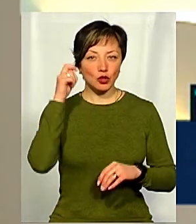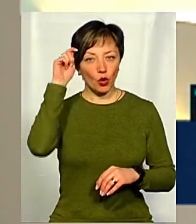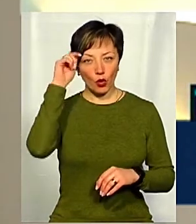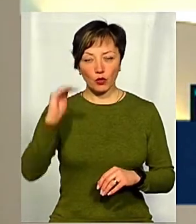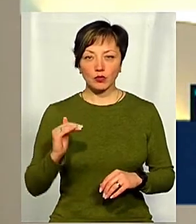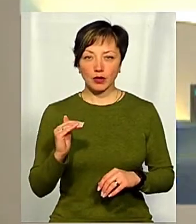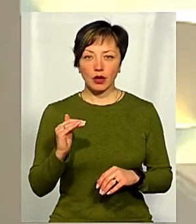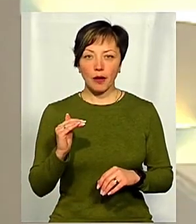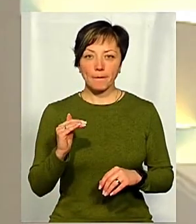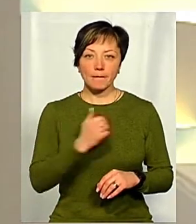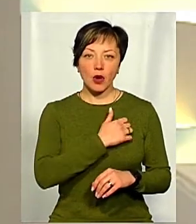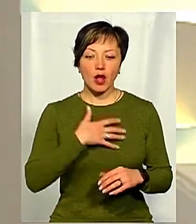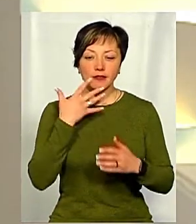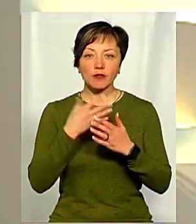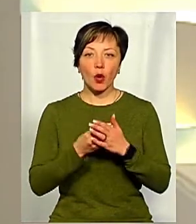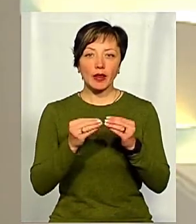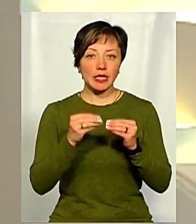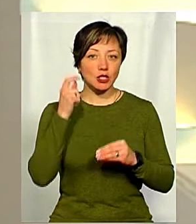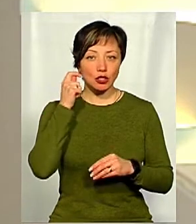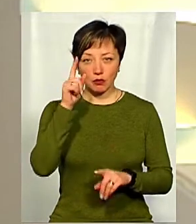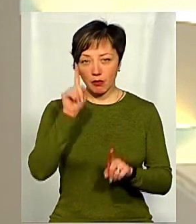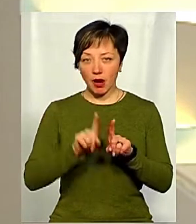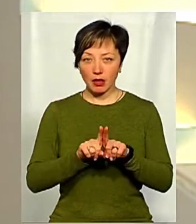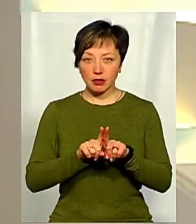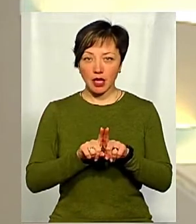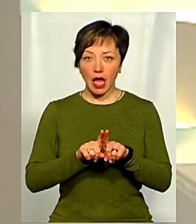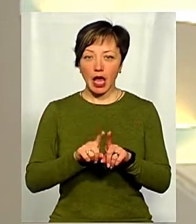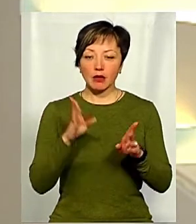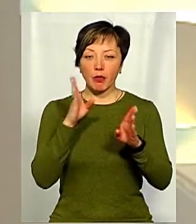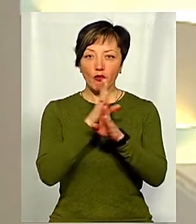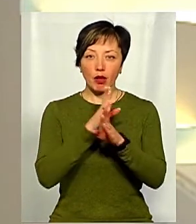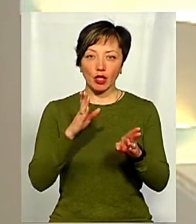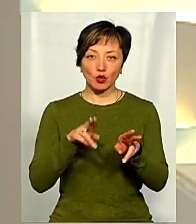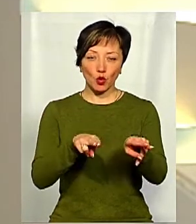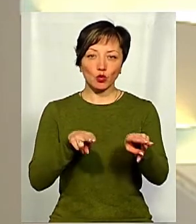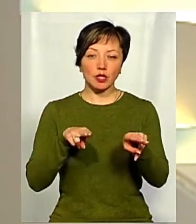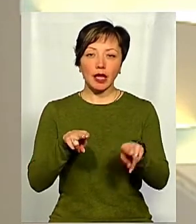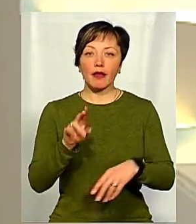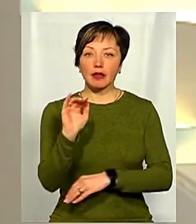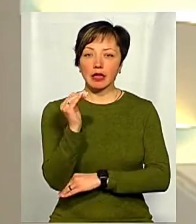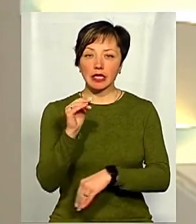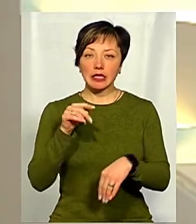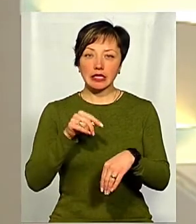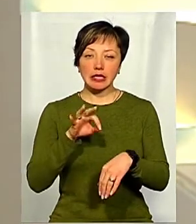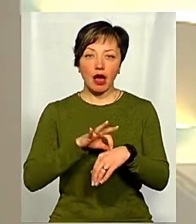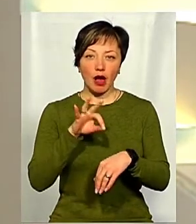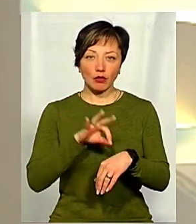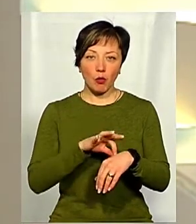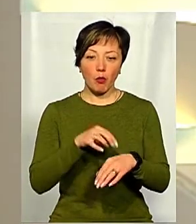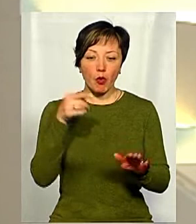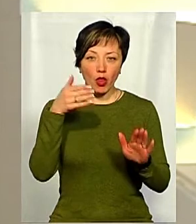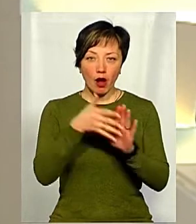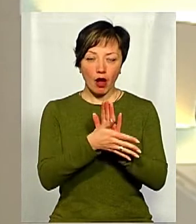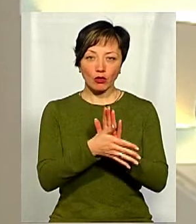хлопчик поранив свого 10-річного пратика з пневматичної рушниці. Дитина з діагнозом проникаючи кульове